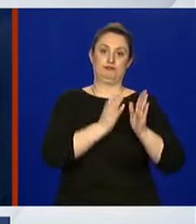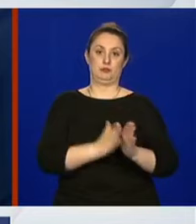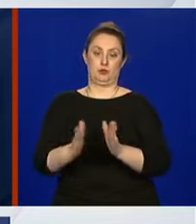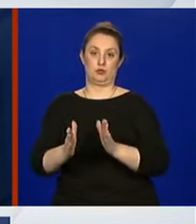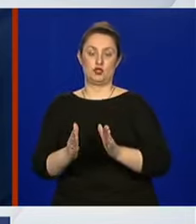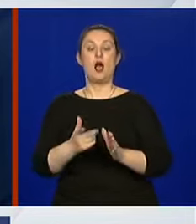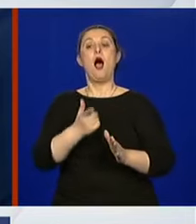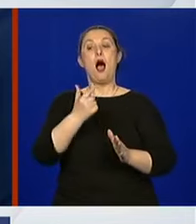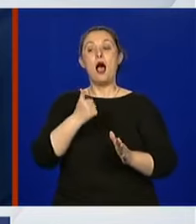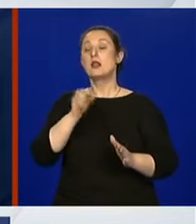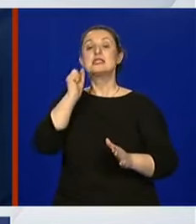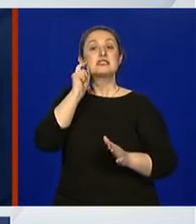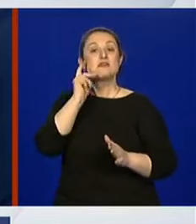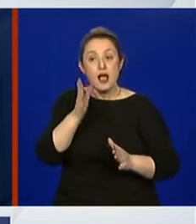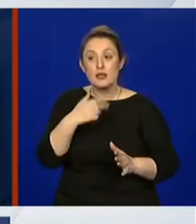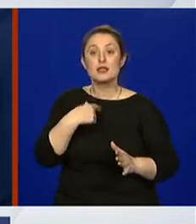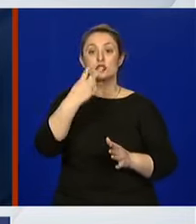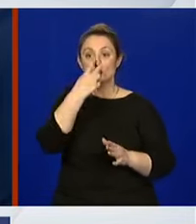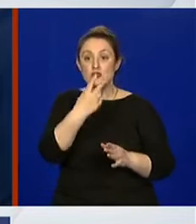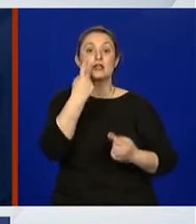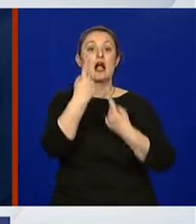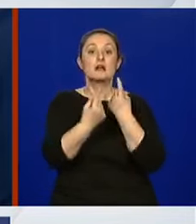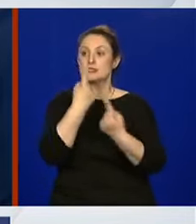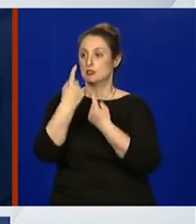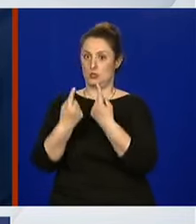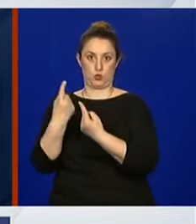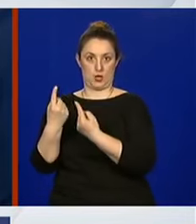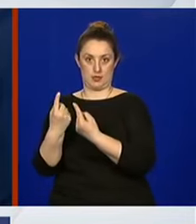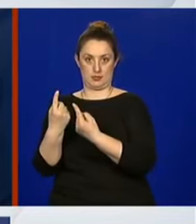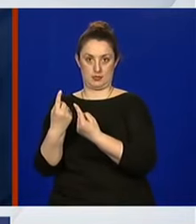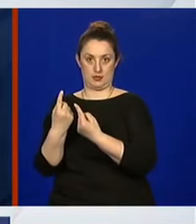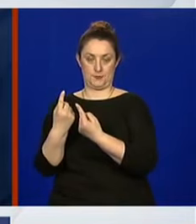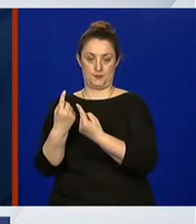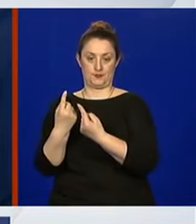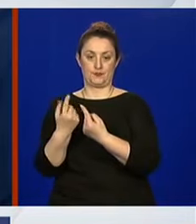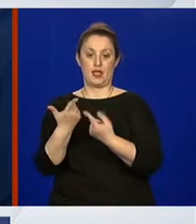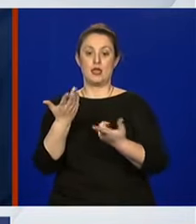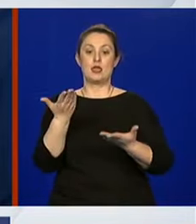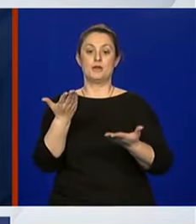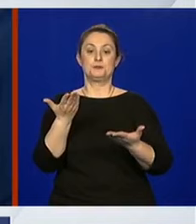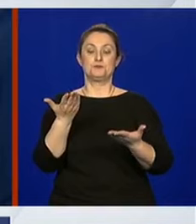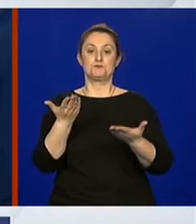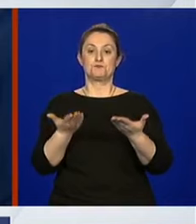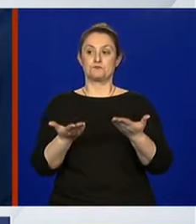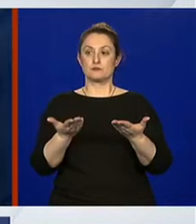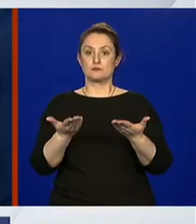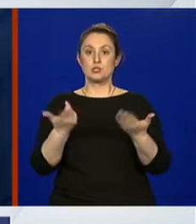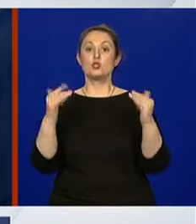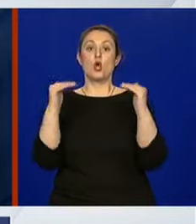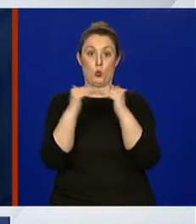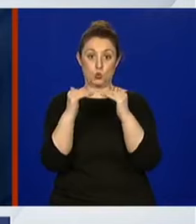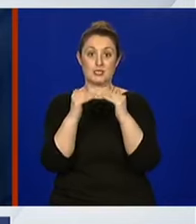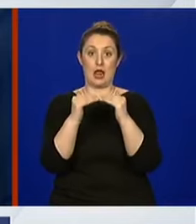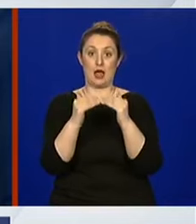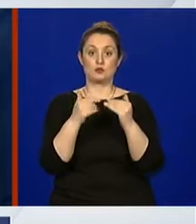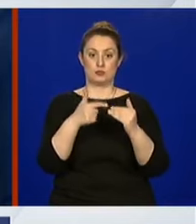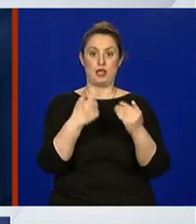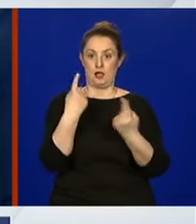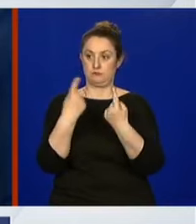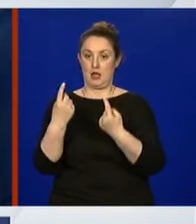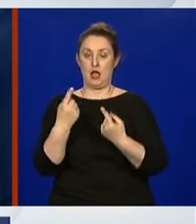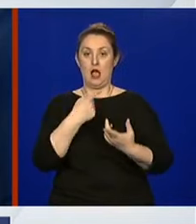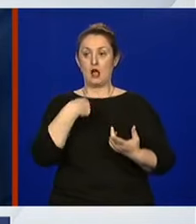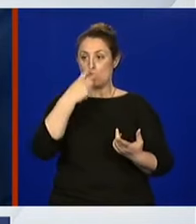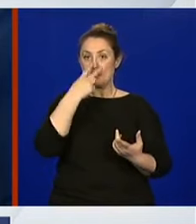razmatrati epidemiološku situaciju i u skladu sa događajima. Dakle, ako mi ustanovimo da imamo žarište zbog toga